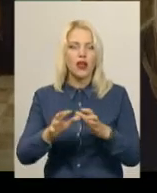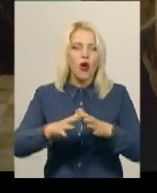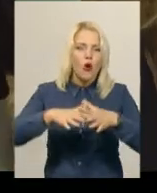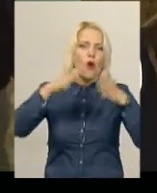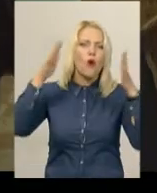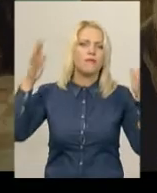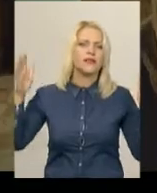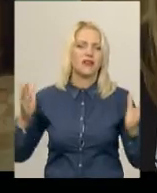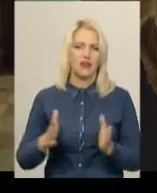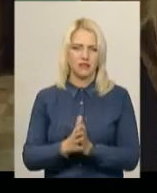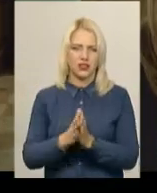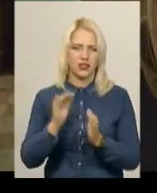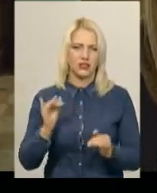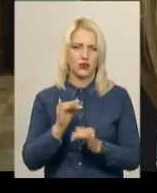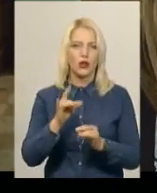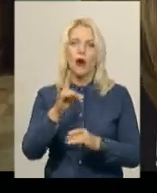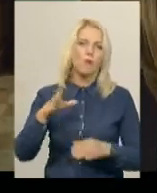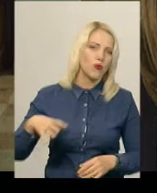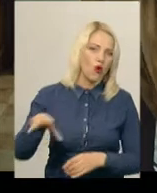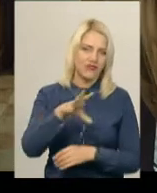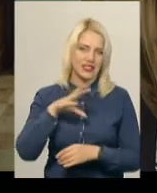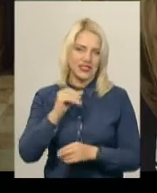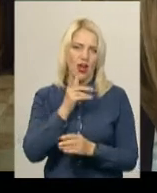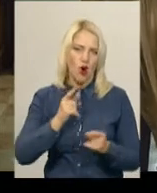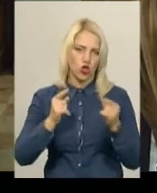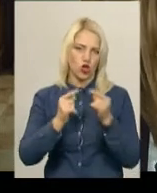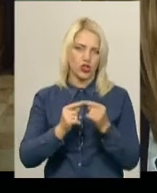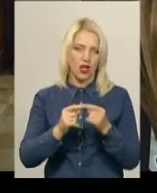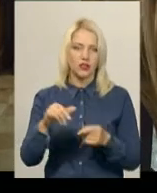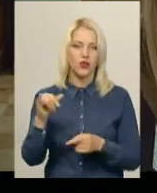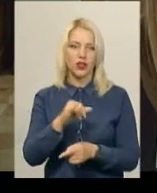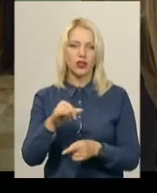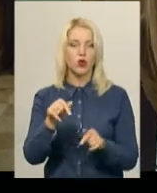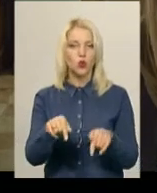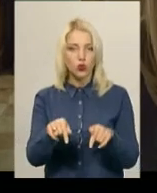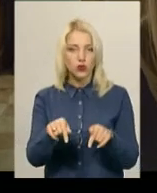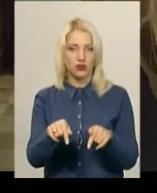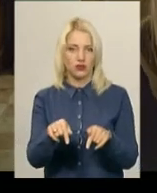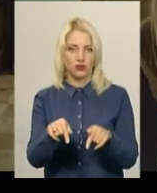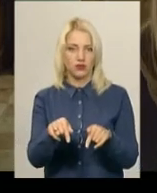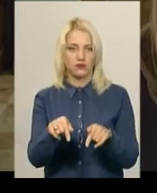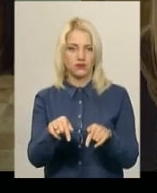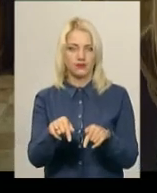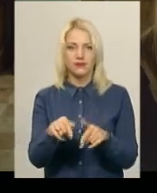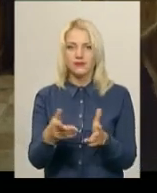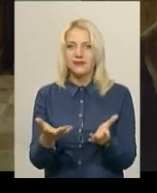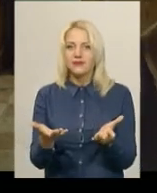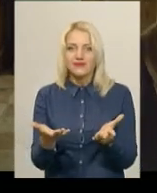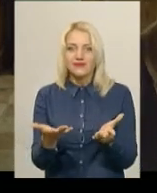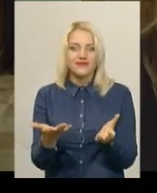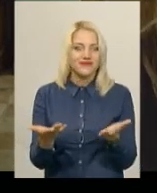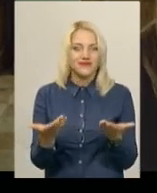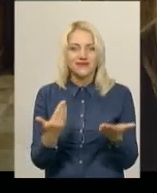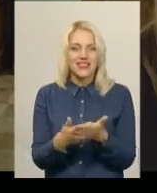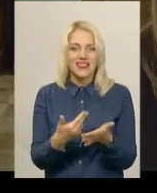історії, які про все одночасно. І тут, мені